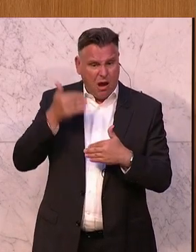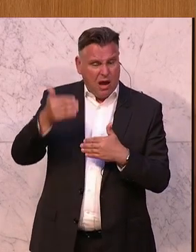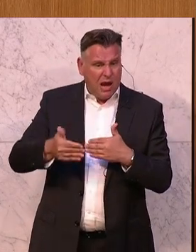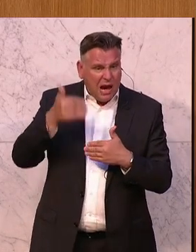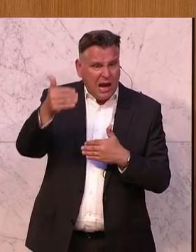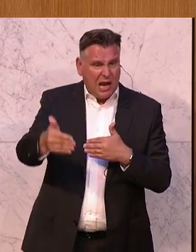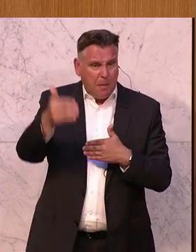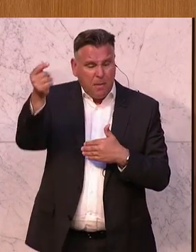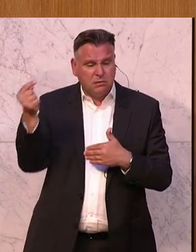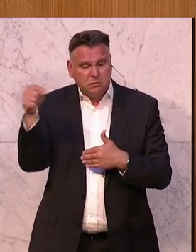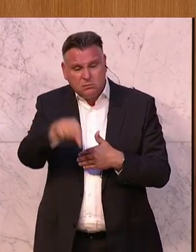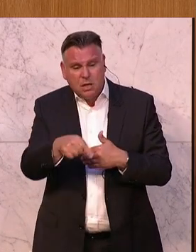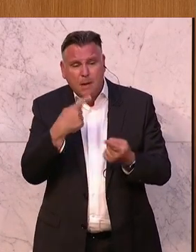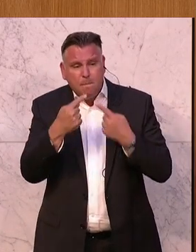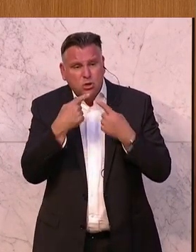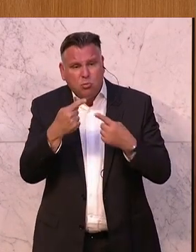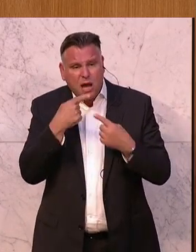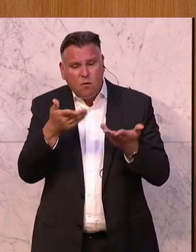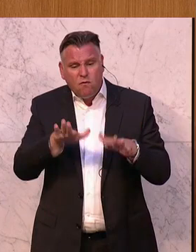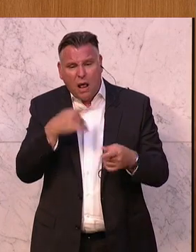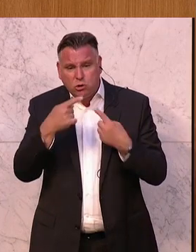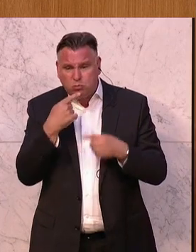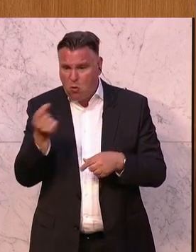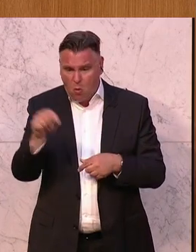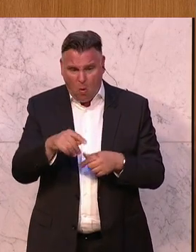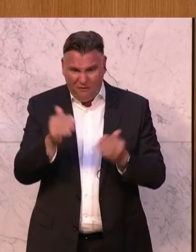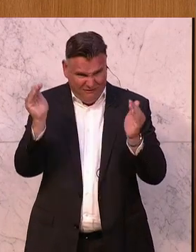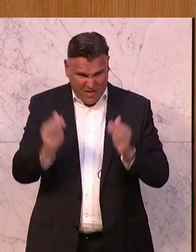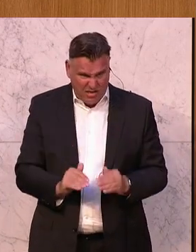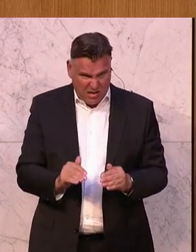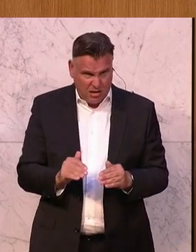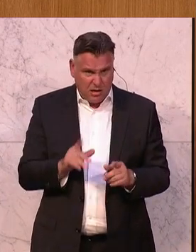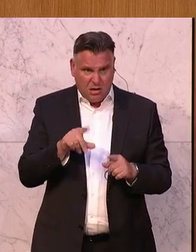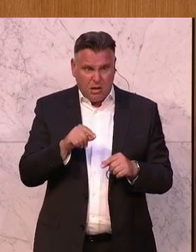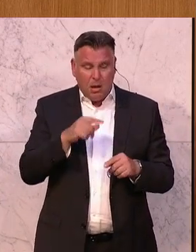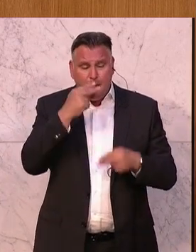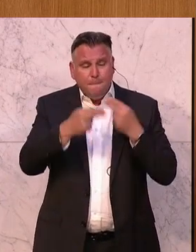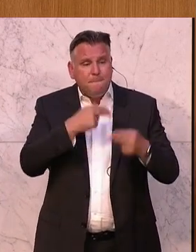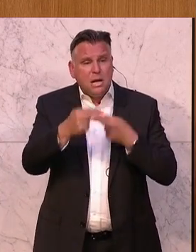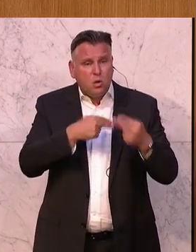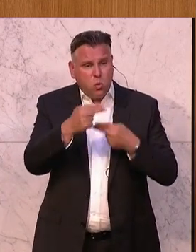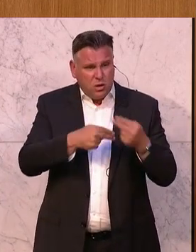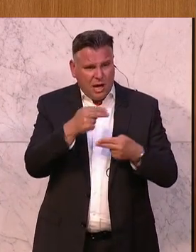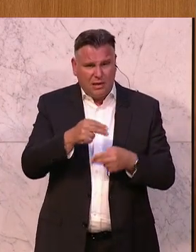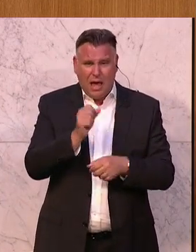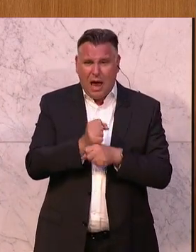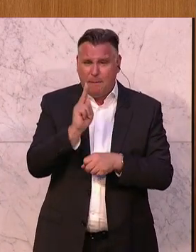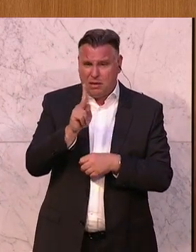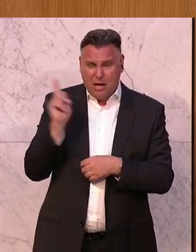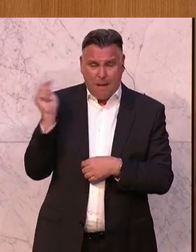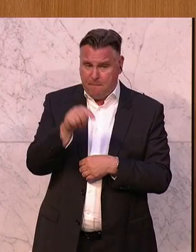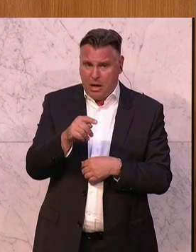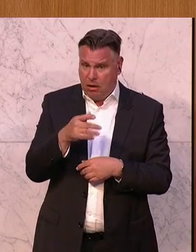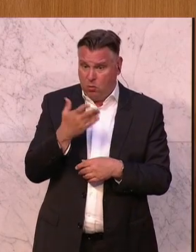entsprechende Fallbesprechung stattfindet. Diese Kritik im Begutachtungsverfahren nicht ernst genommen wurde von der AK, ist bedauerlich.